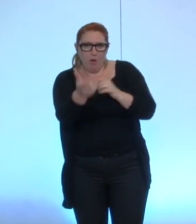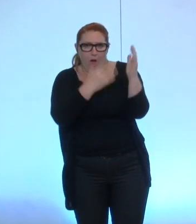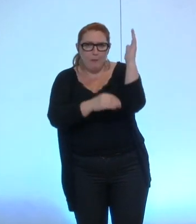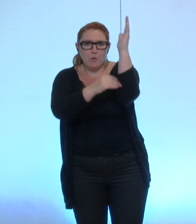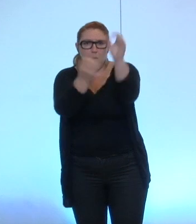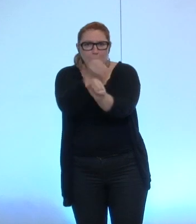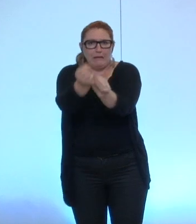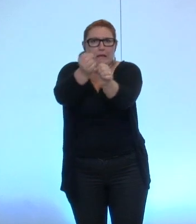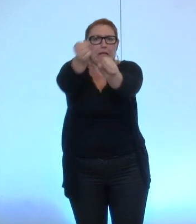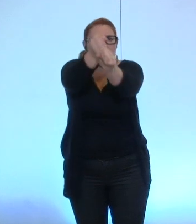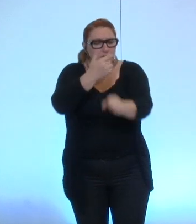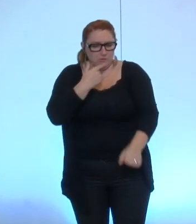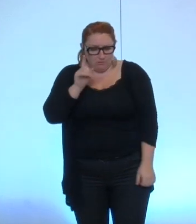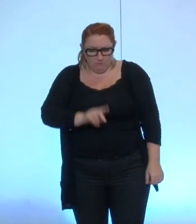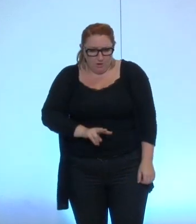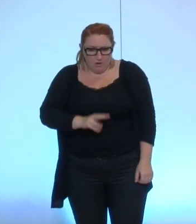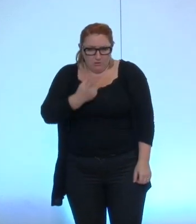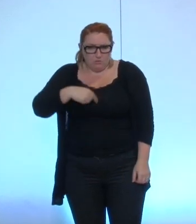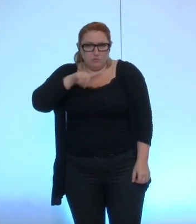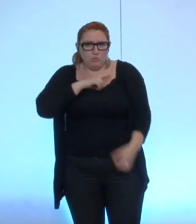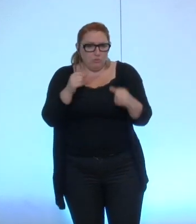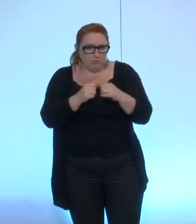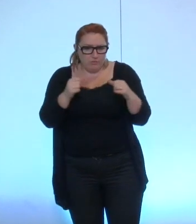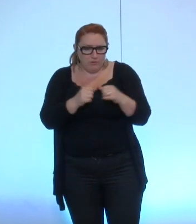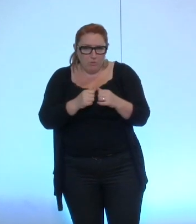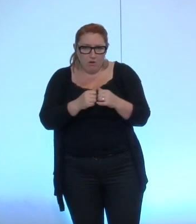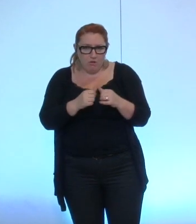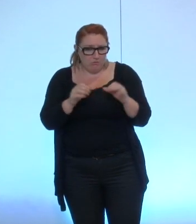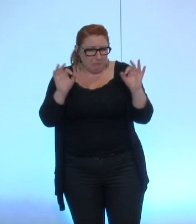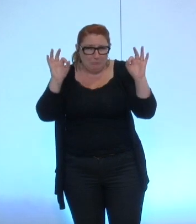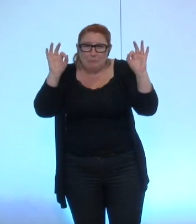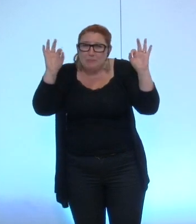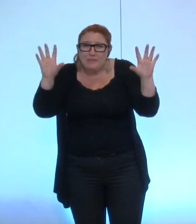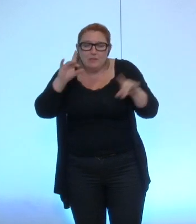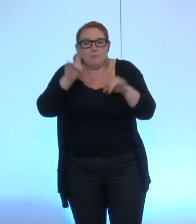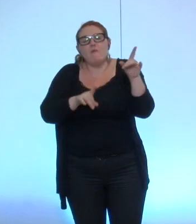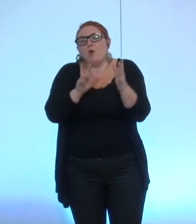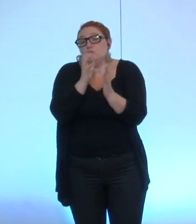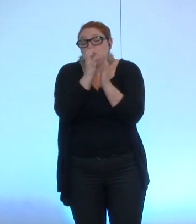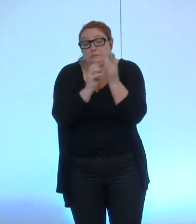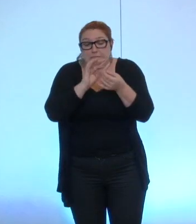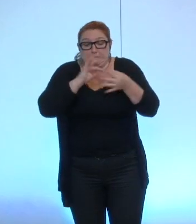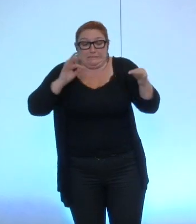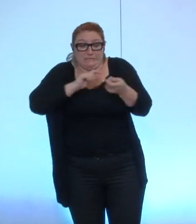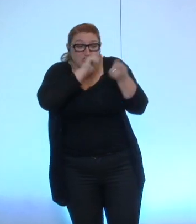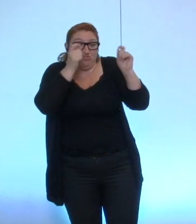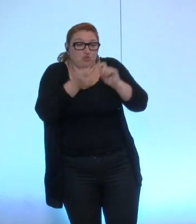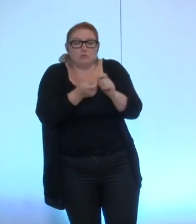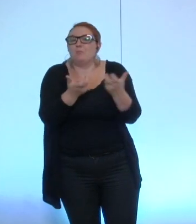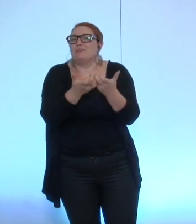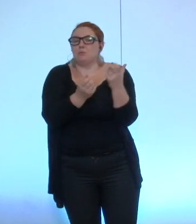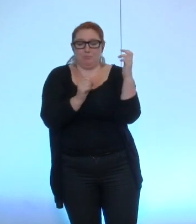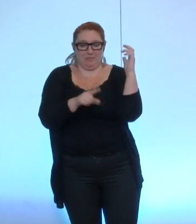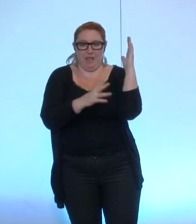nous n'avons donc fait que reprendre textuellement parfois en les modifiant ce qui est le cas d'ailleurs de cette délibération de cet amendement